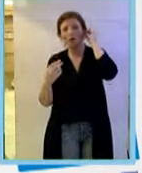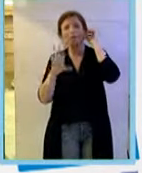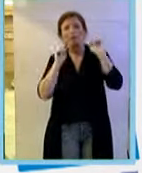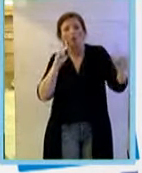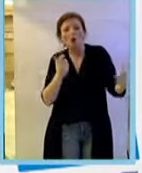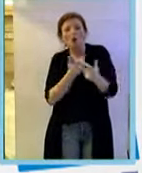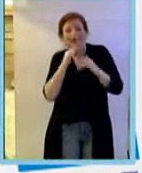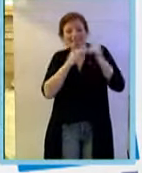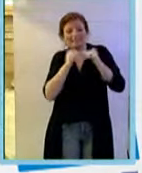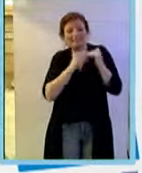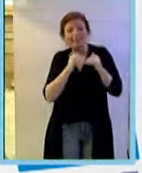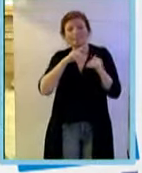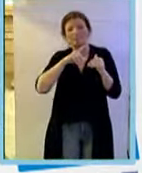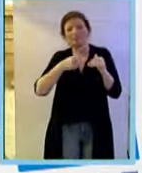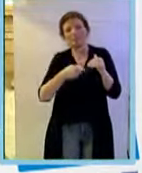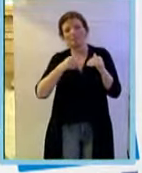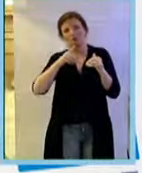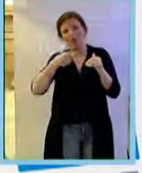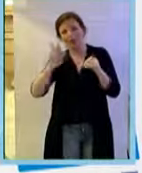PDGF che è molto importante per